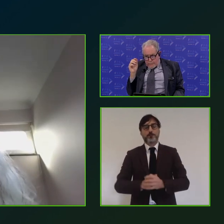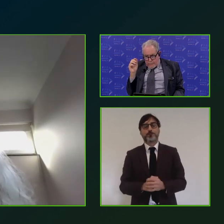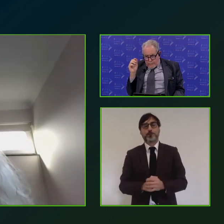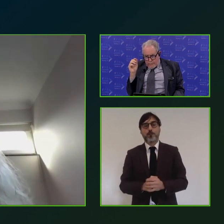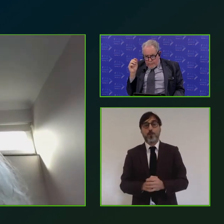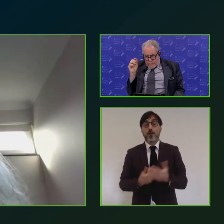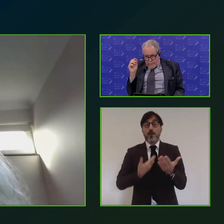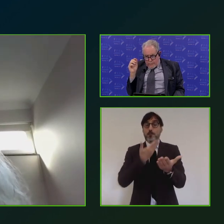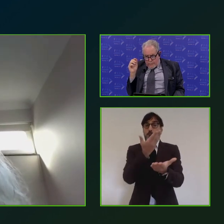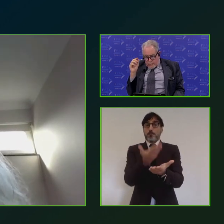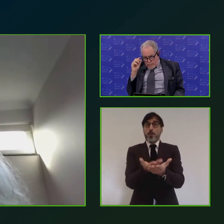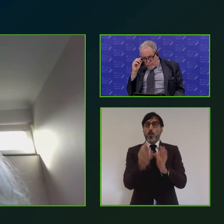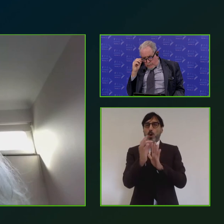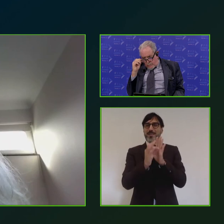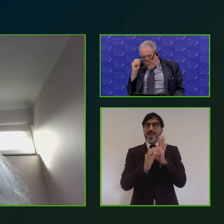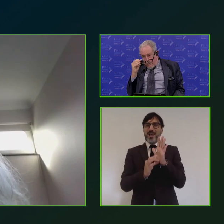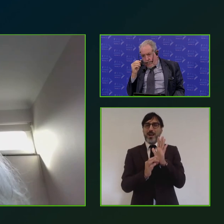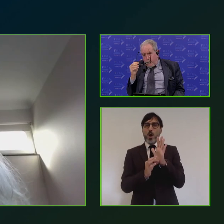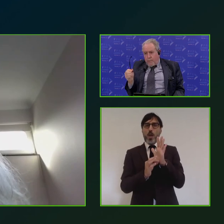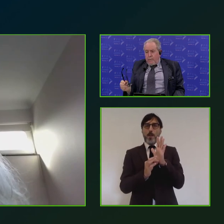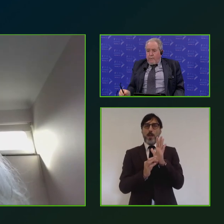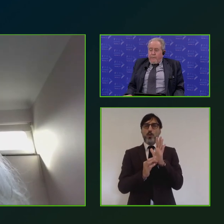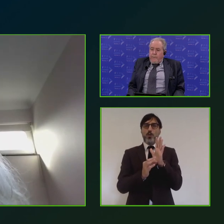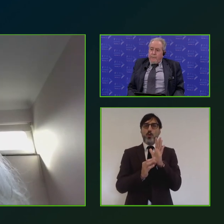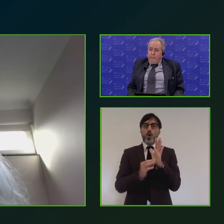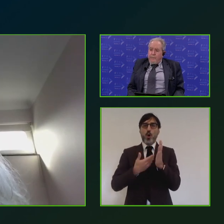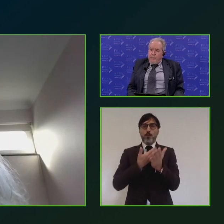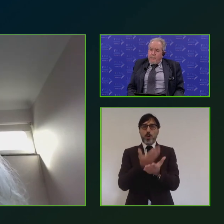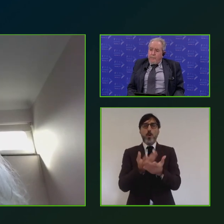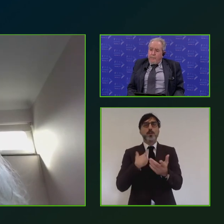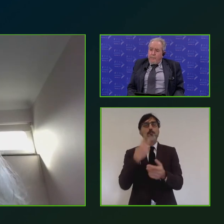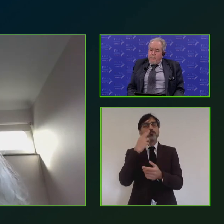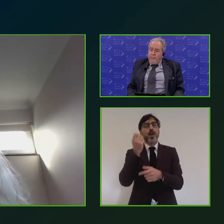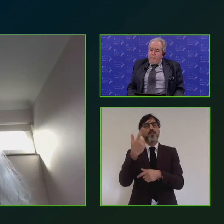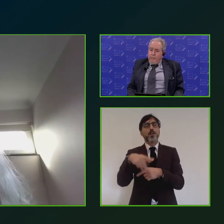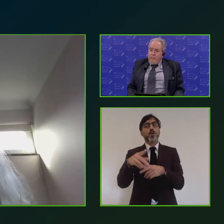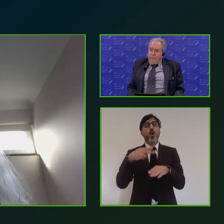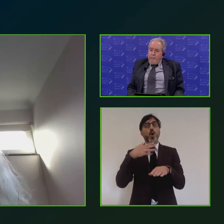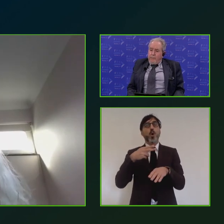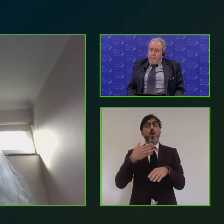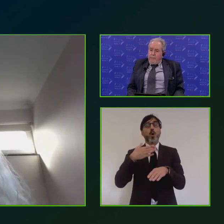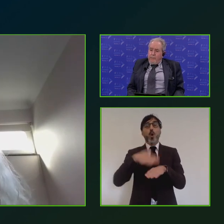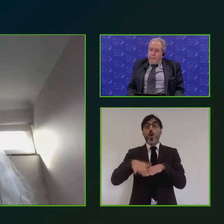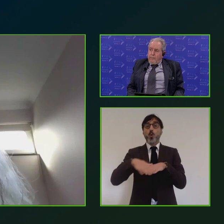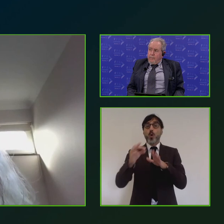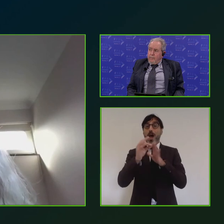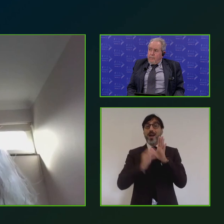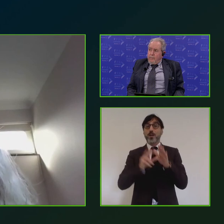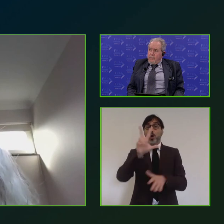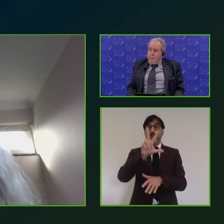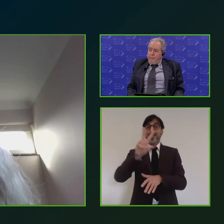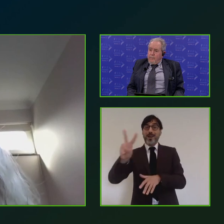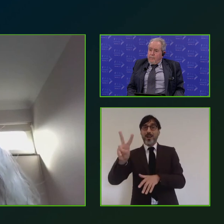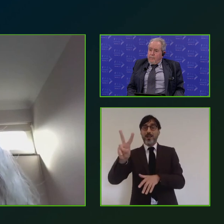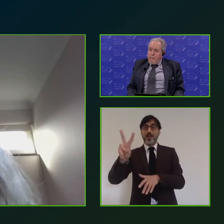di regolamento prevede un utilizzo all'articolo 32 che è il